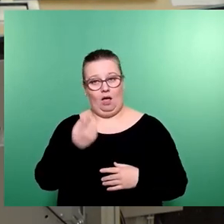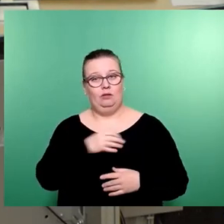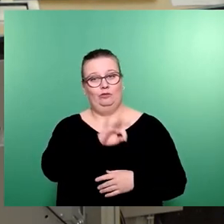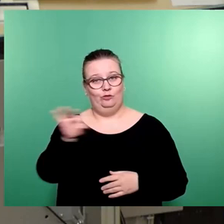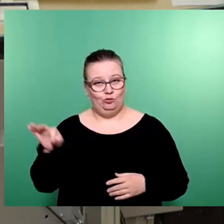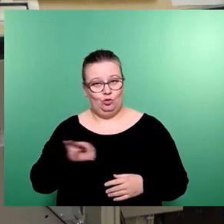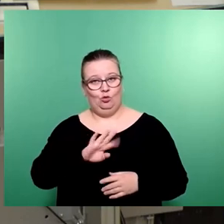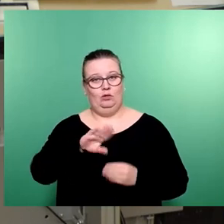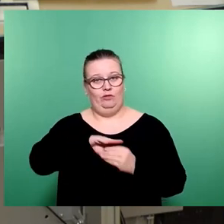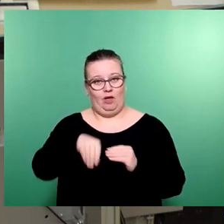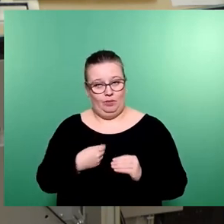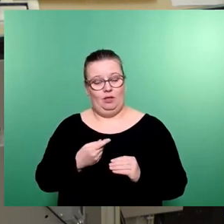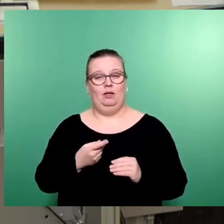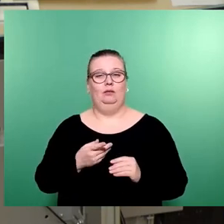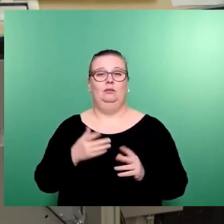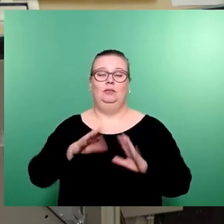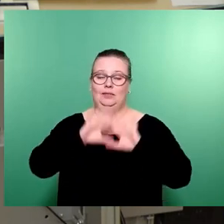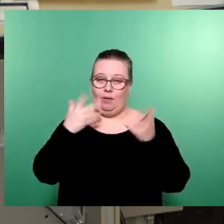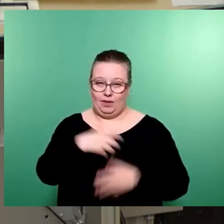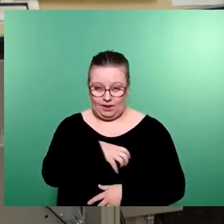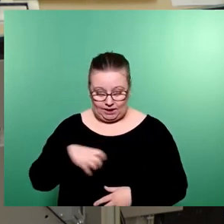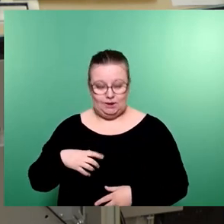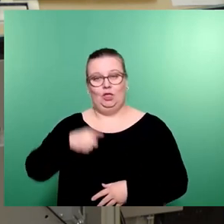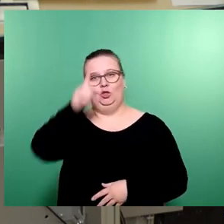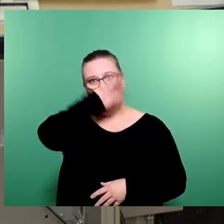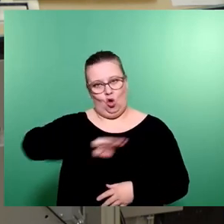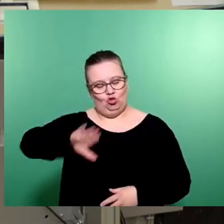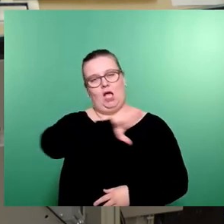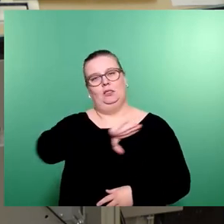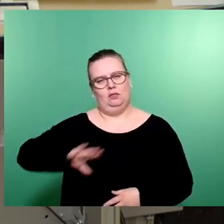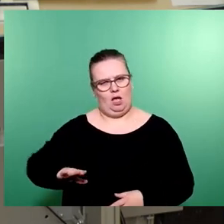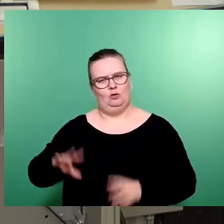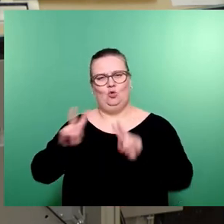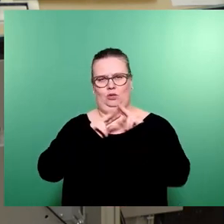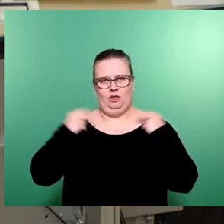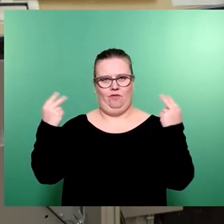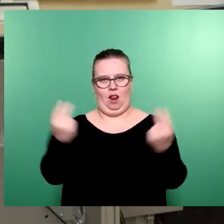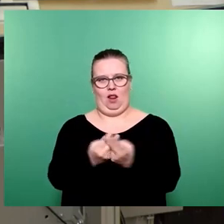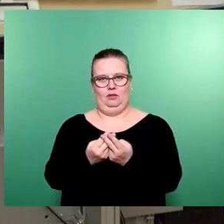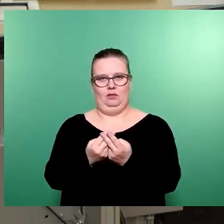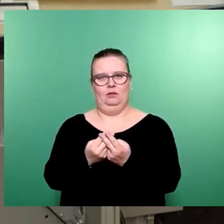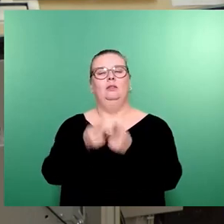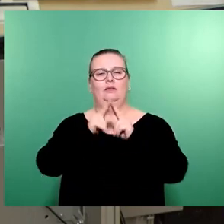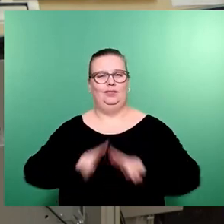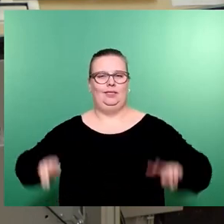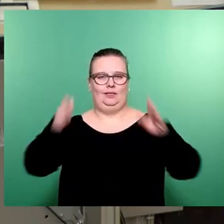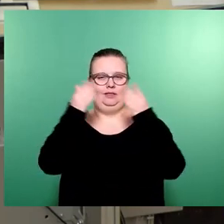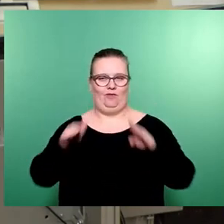Ihre Familien ganz Dresden, Deutschland, Sachsen und die Welt. Gesegnete Weihnachten!